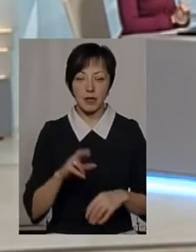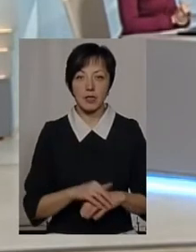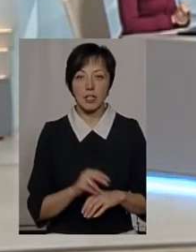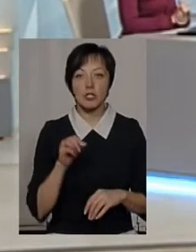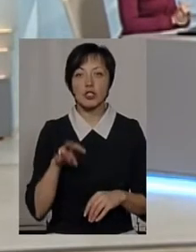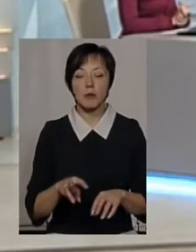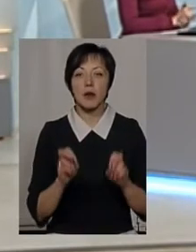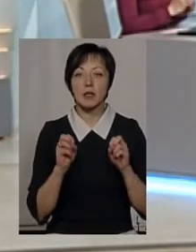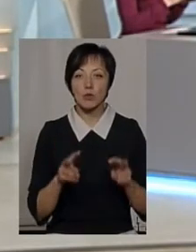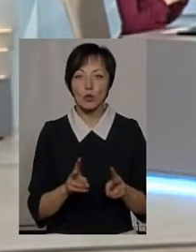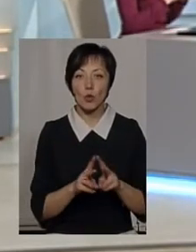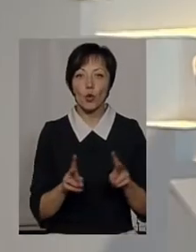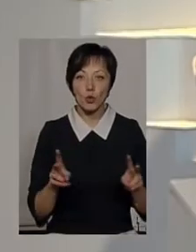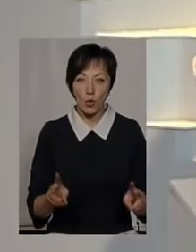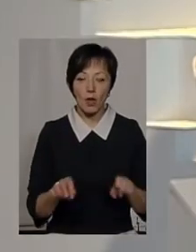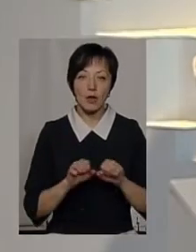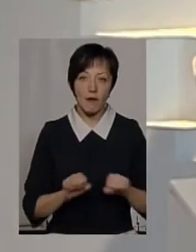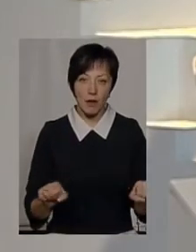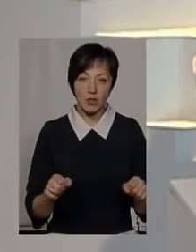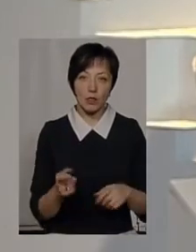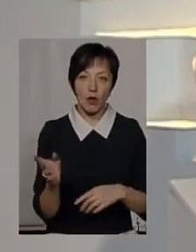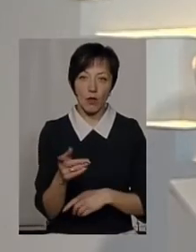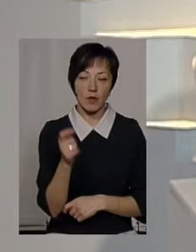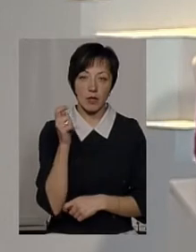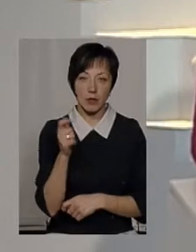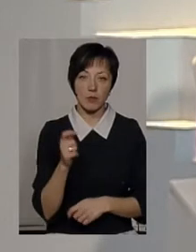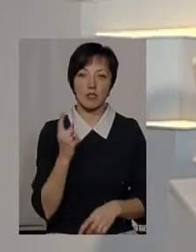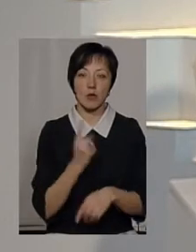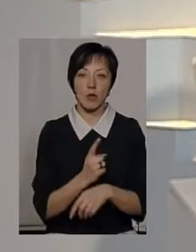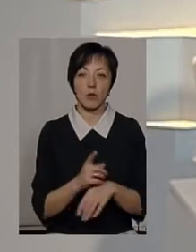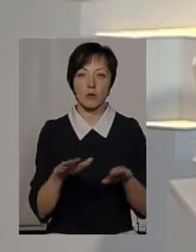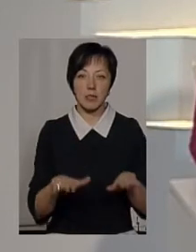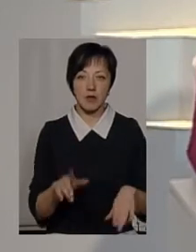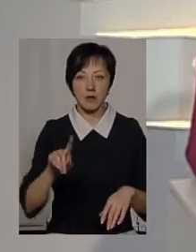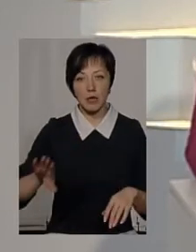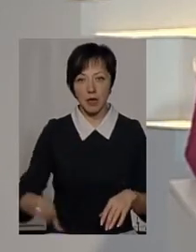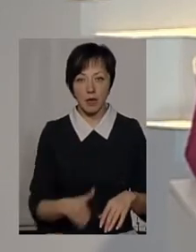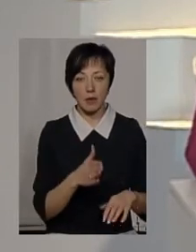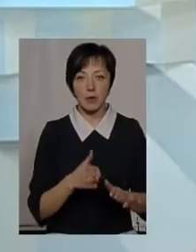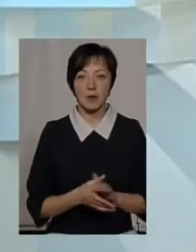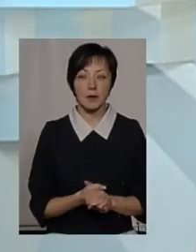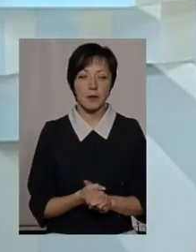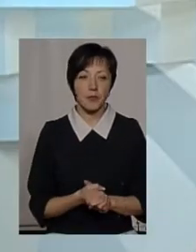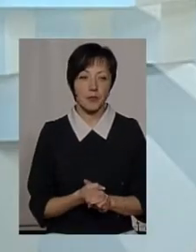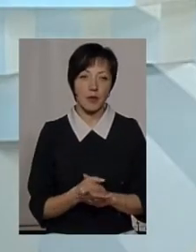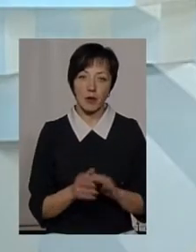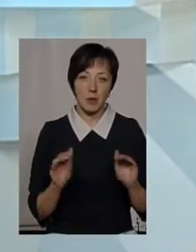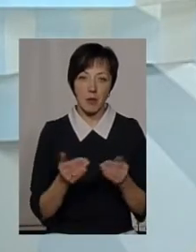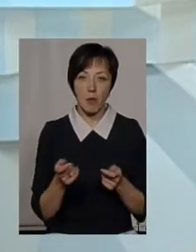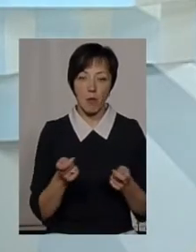А чим ризикують ті, хто все ж таки наважиться ловити рибу в заборонених місцях, в тих ямах? Мінімум адмін протокол